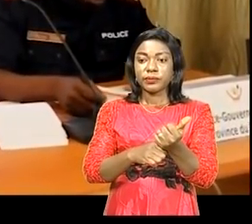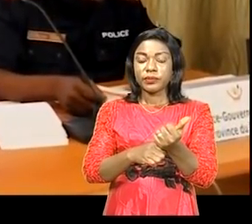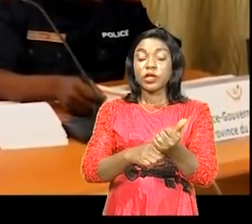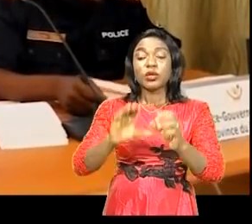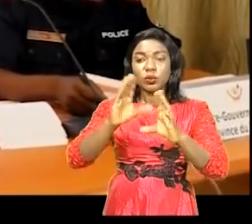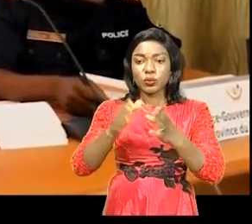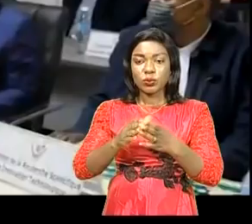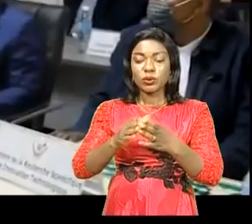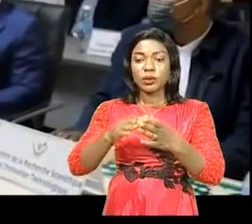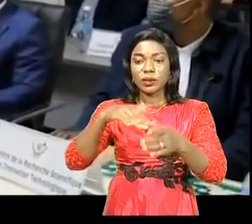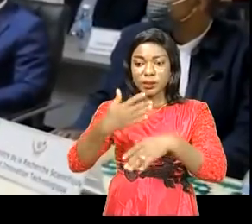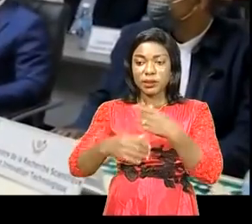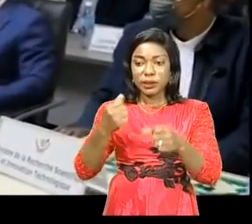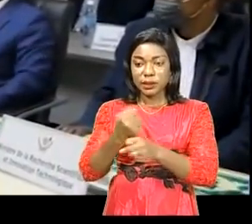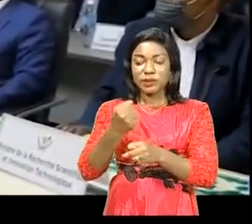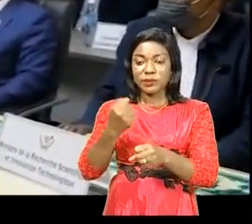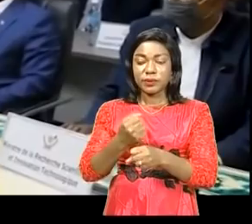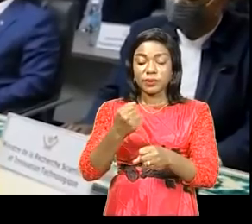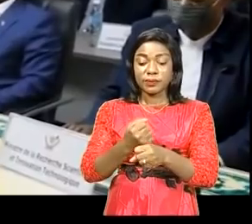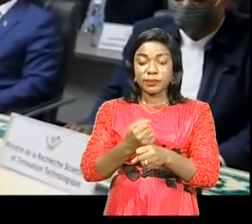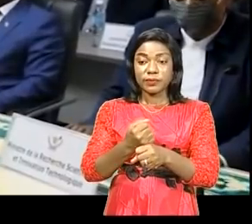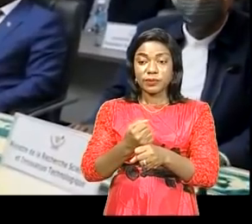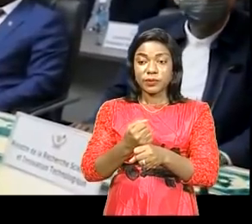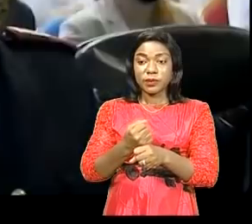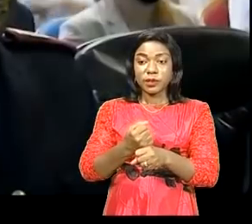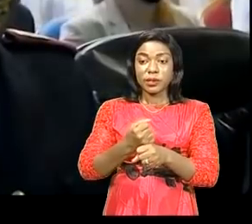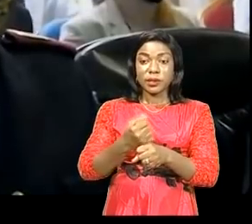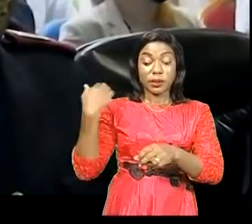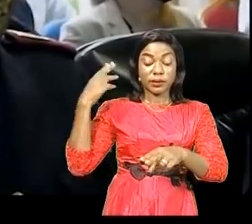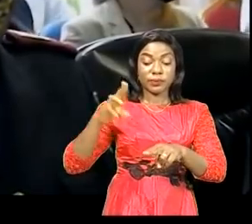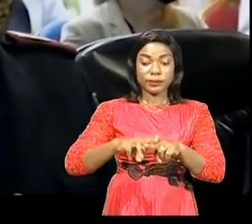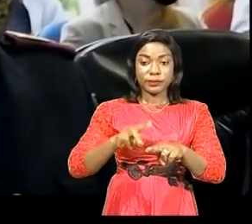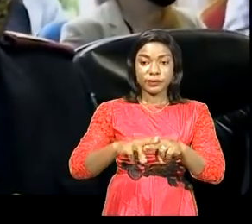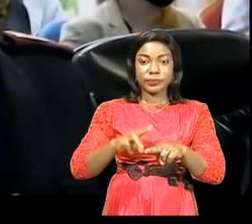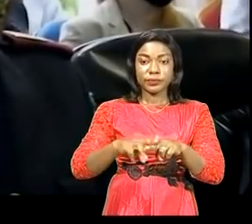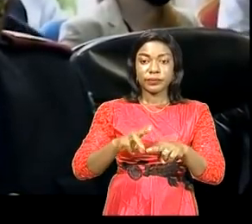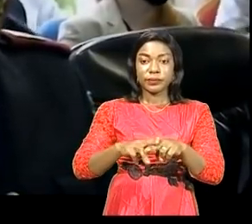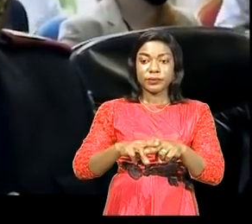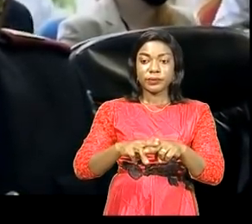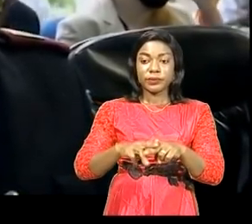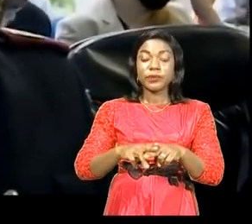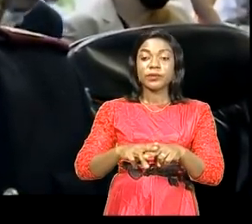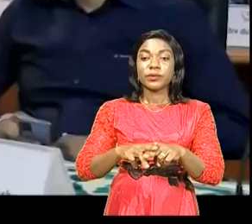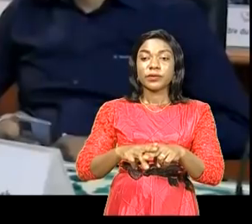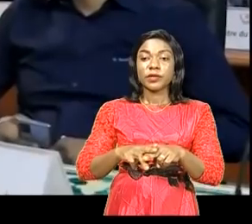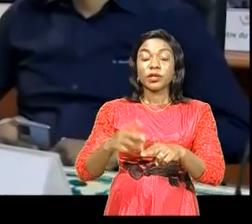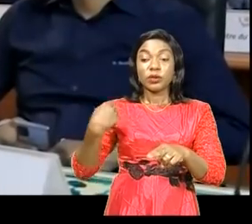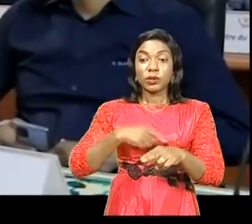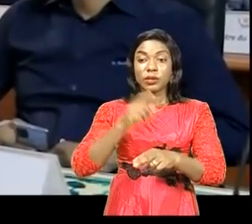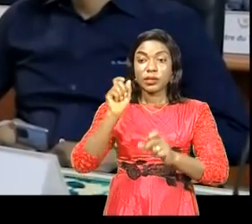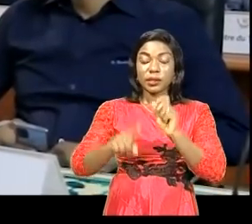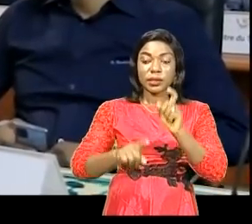Toutes ces opérations se font dans un état de siège et qu était important que nous puissions aussi aborder des questions